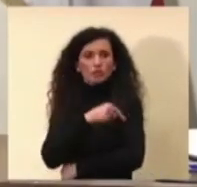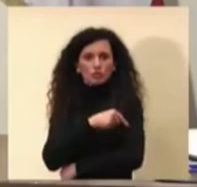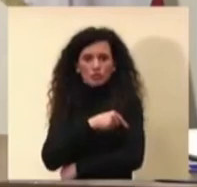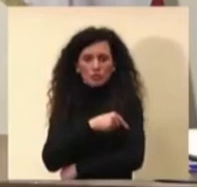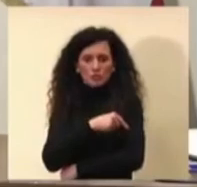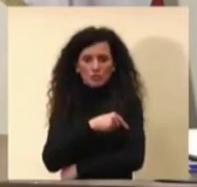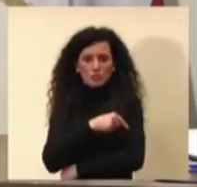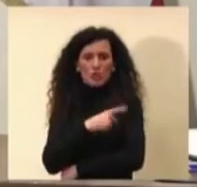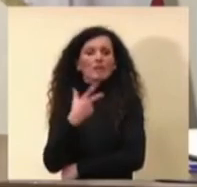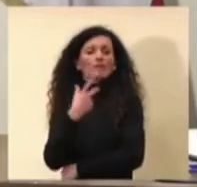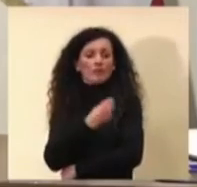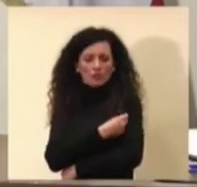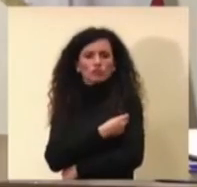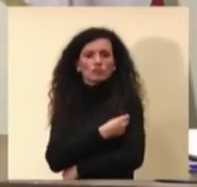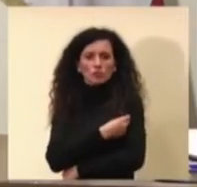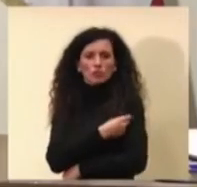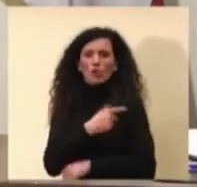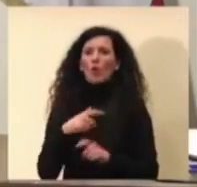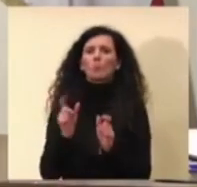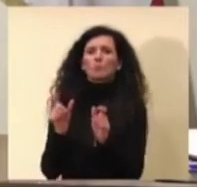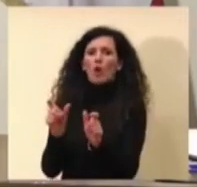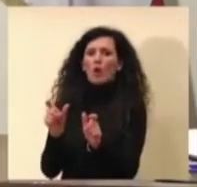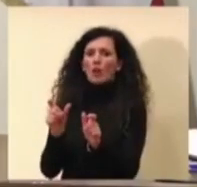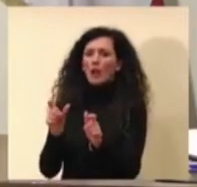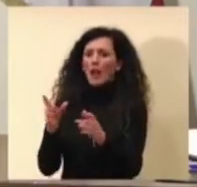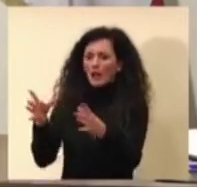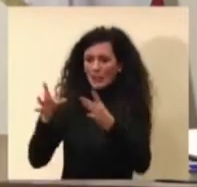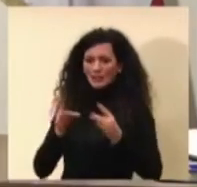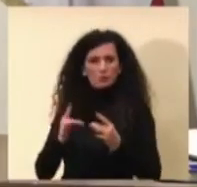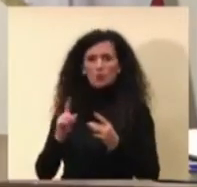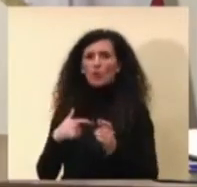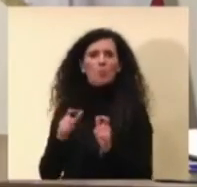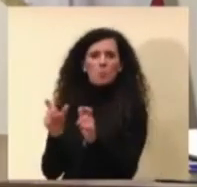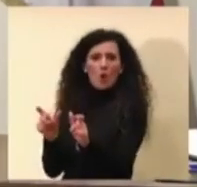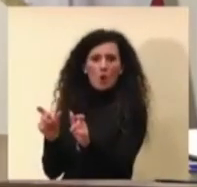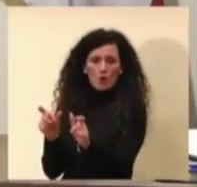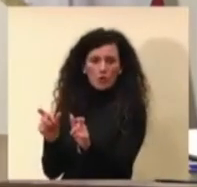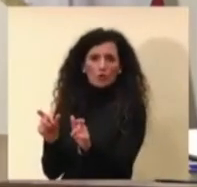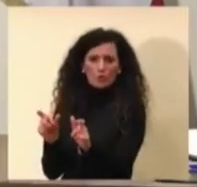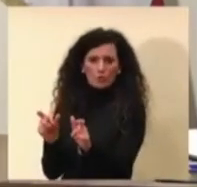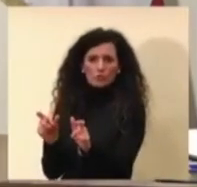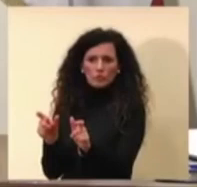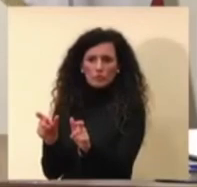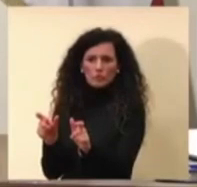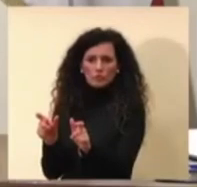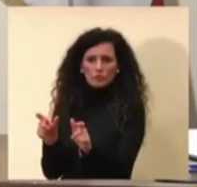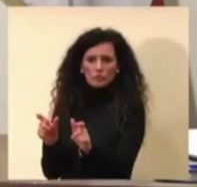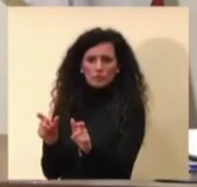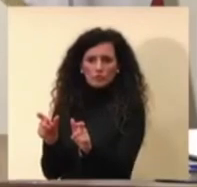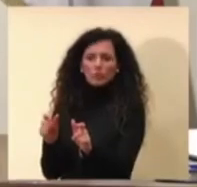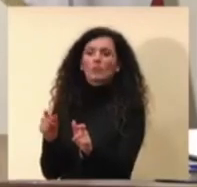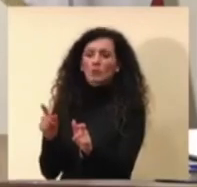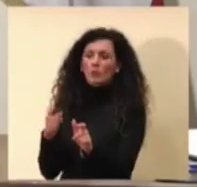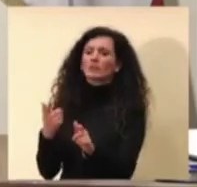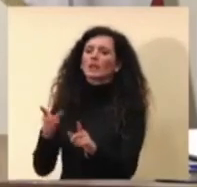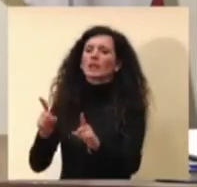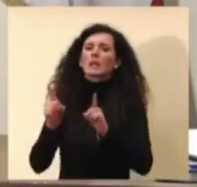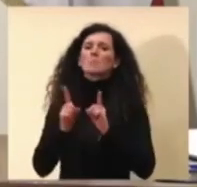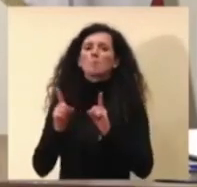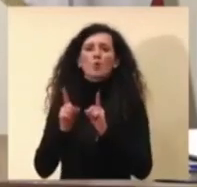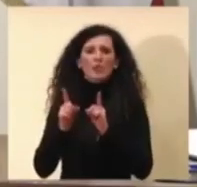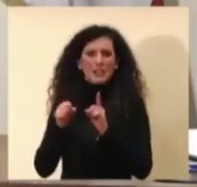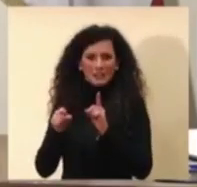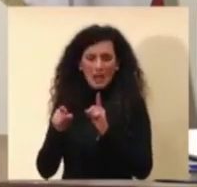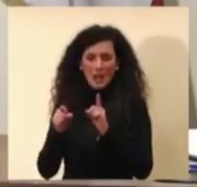transmission blocking, cioè blocchino la trasmissione attraverso, dando, conferendo per esempio immunità sterilizzante,